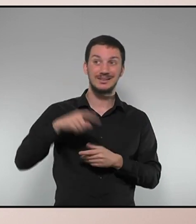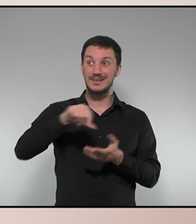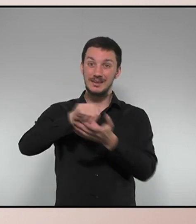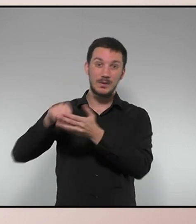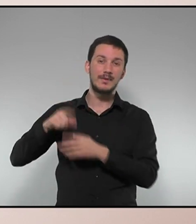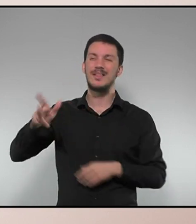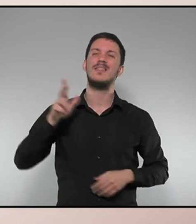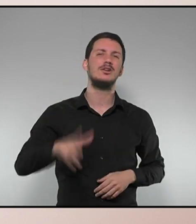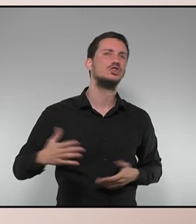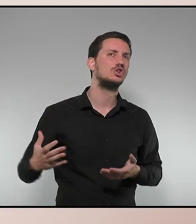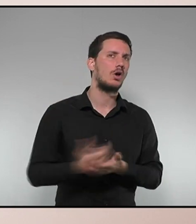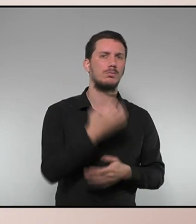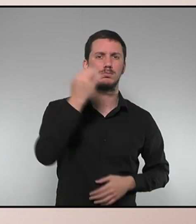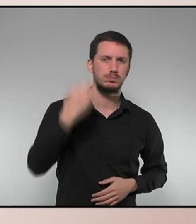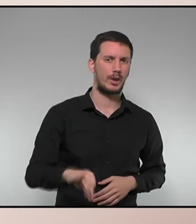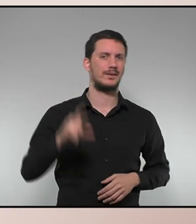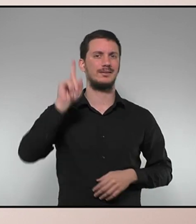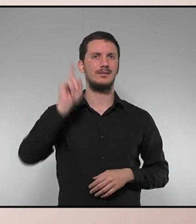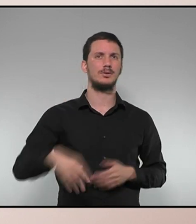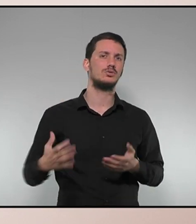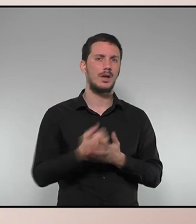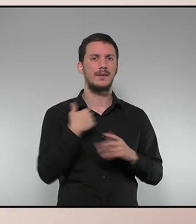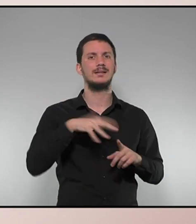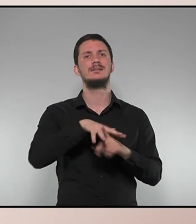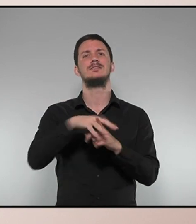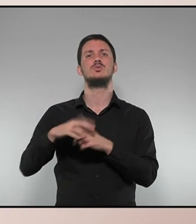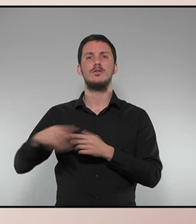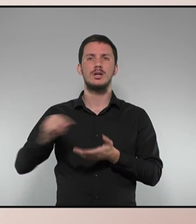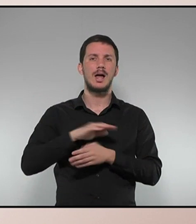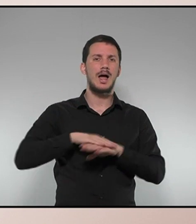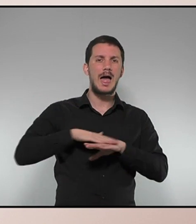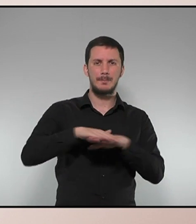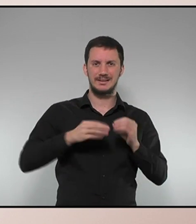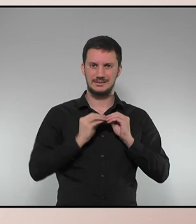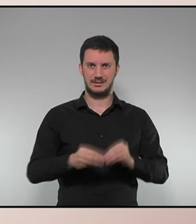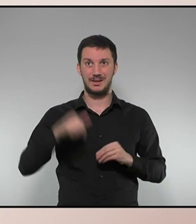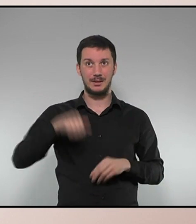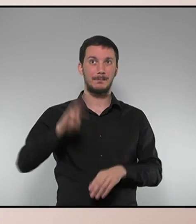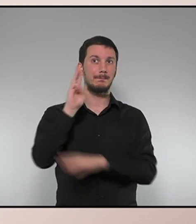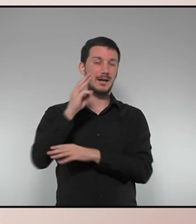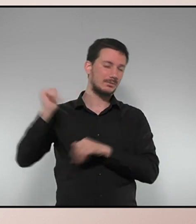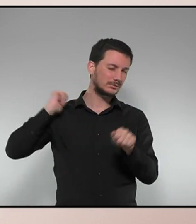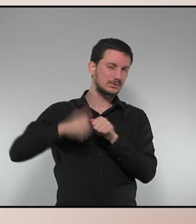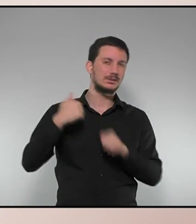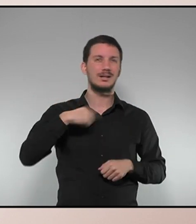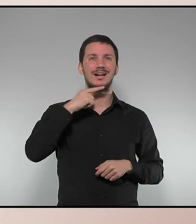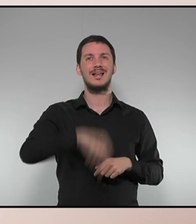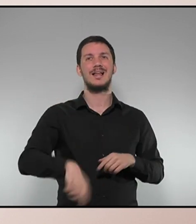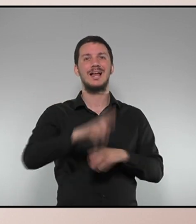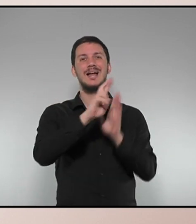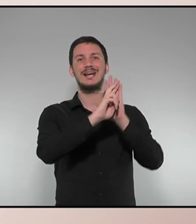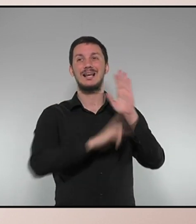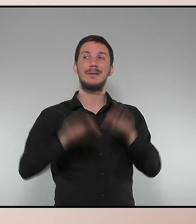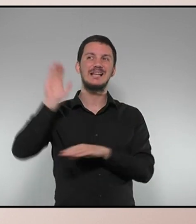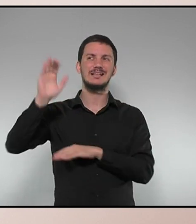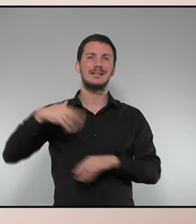tots els drets i pugui regularitzar totes les situacions administratives. En aquest Parlament es va estar reclamant durant molt de temps la modificació del reglament d